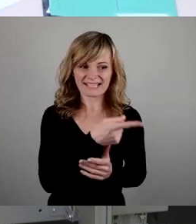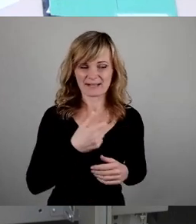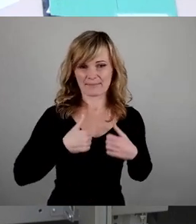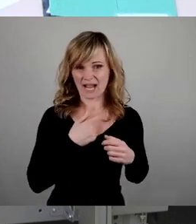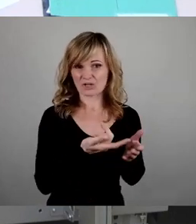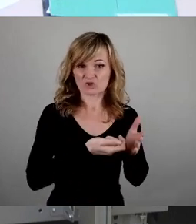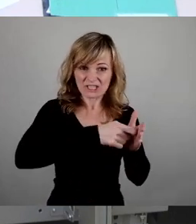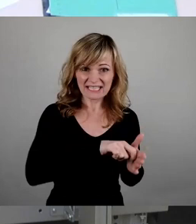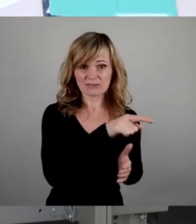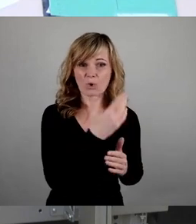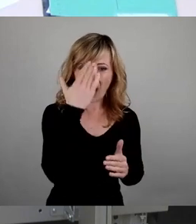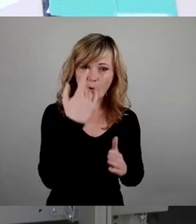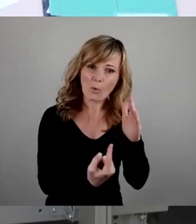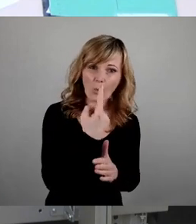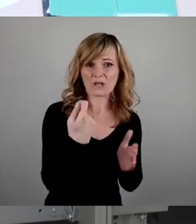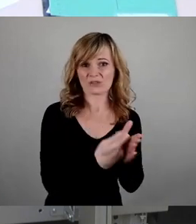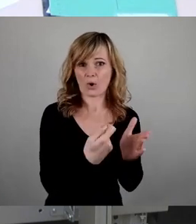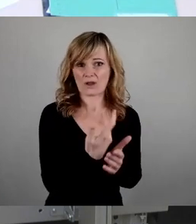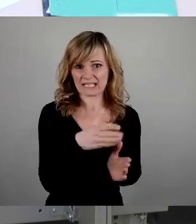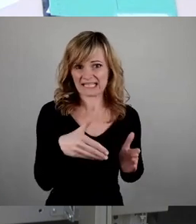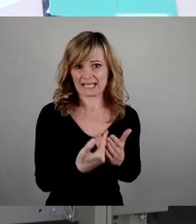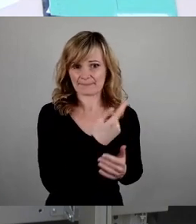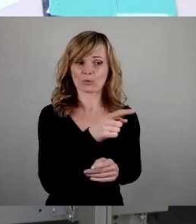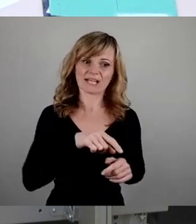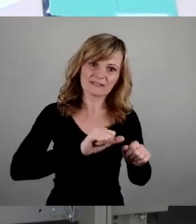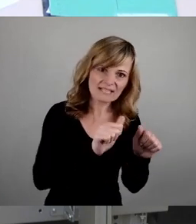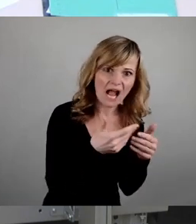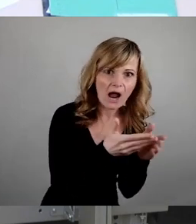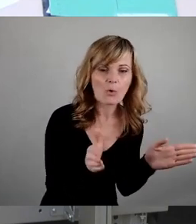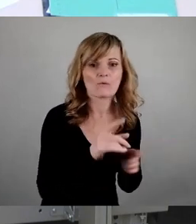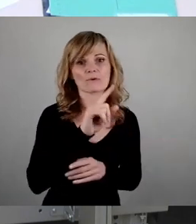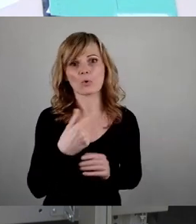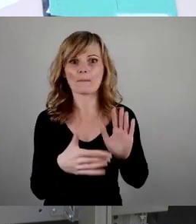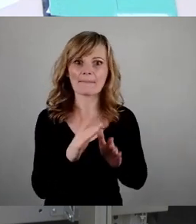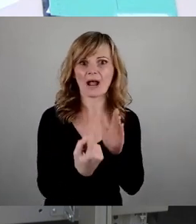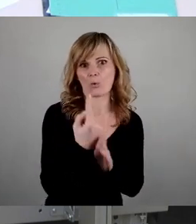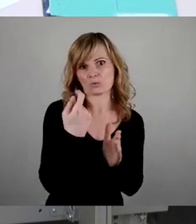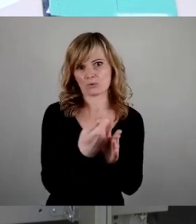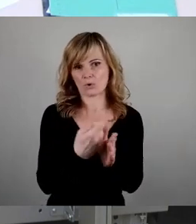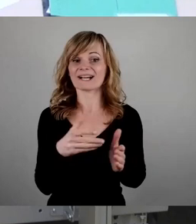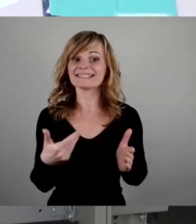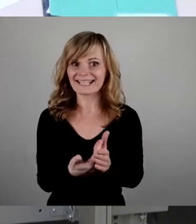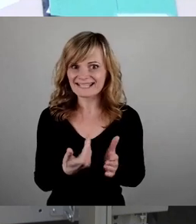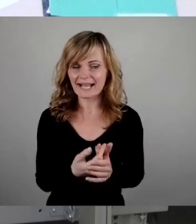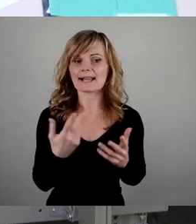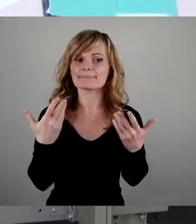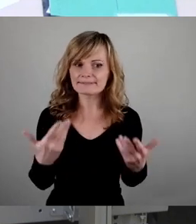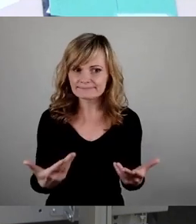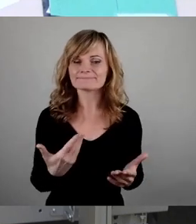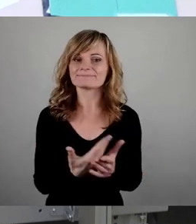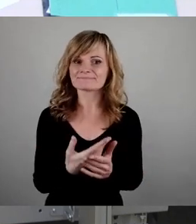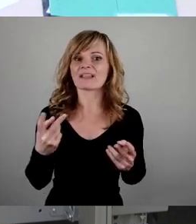natürlich das Allerteuerste, was es gibt. Dann sowas dann wieder aufzumachen, ist noch viel, viel teurer. Von daher zeigt, diese